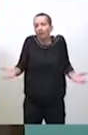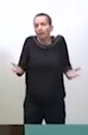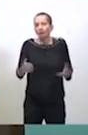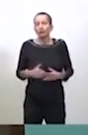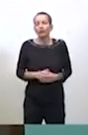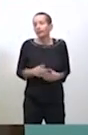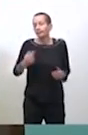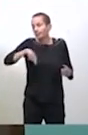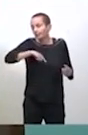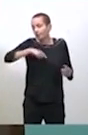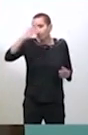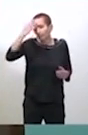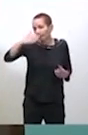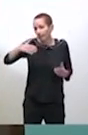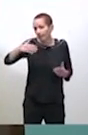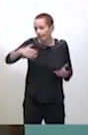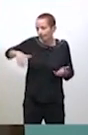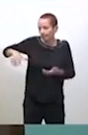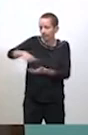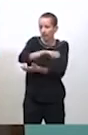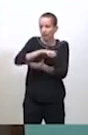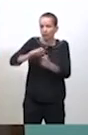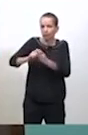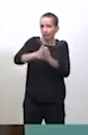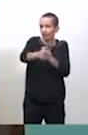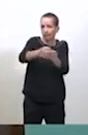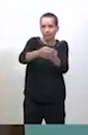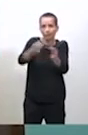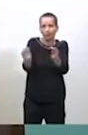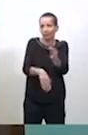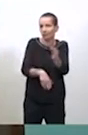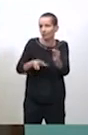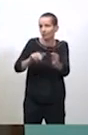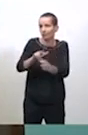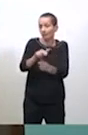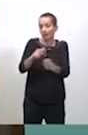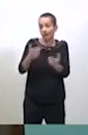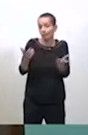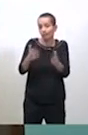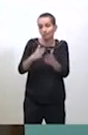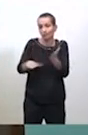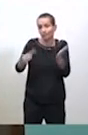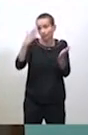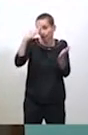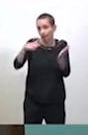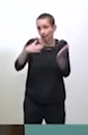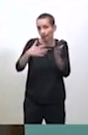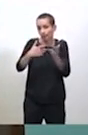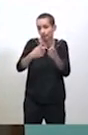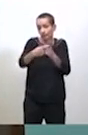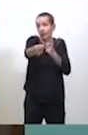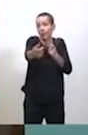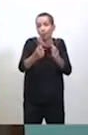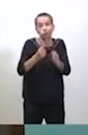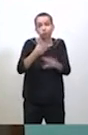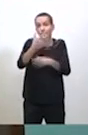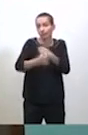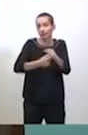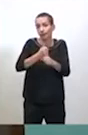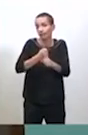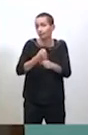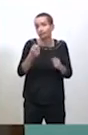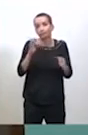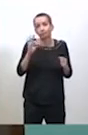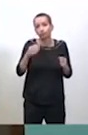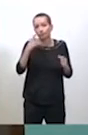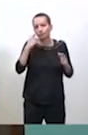on savait que cette crise allait nous impacter, on savait que les effets allaient durer quelques années. Donc oui, cette vigilance bien